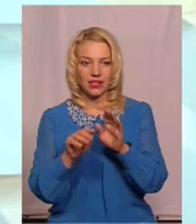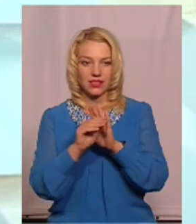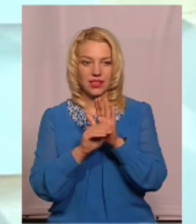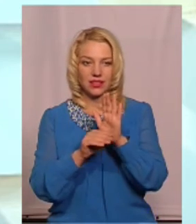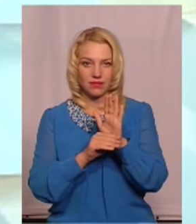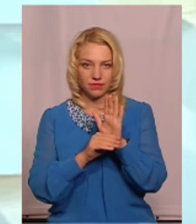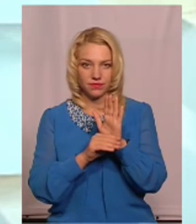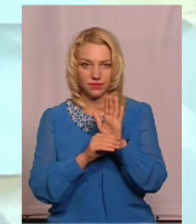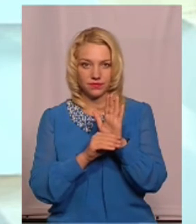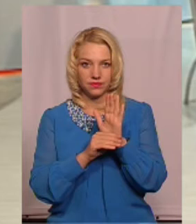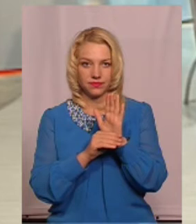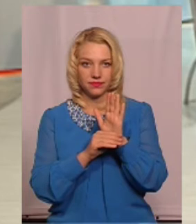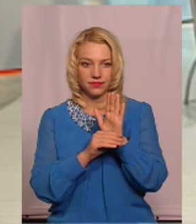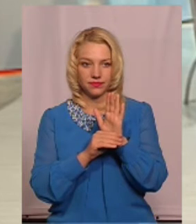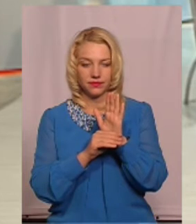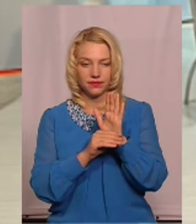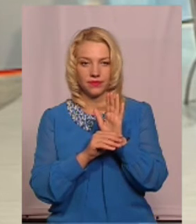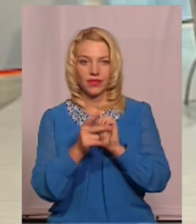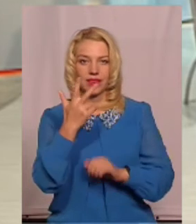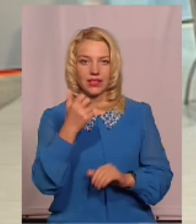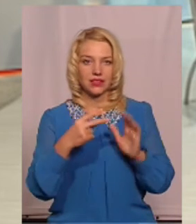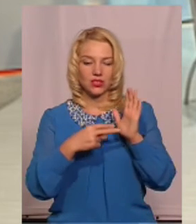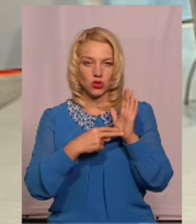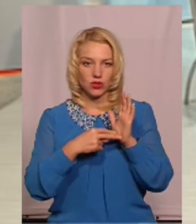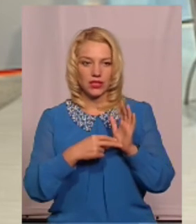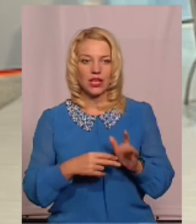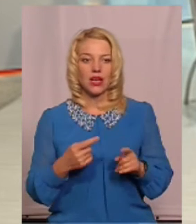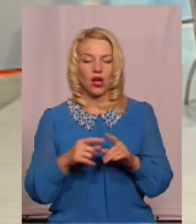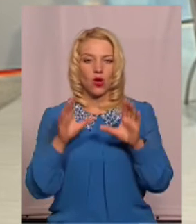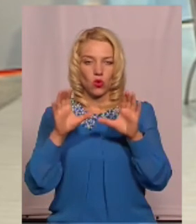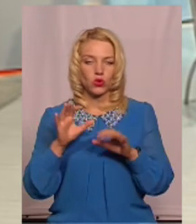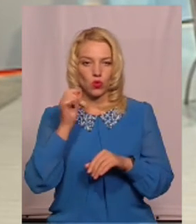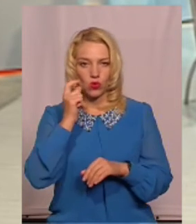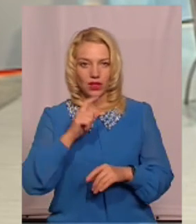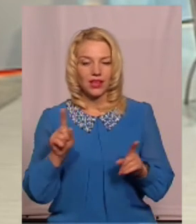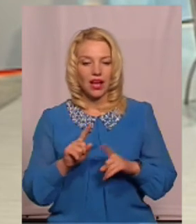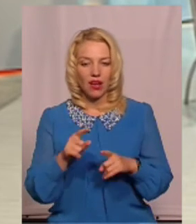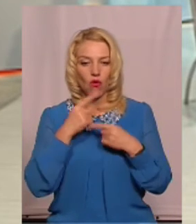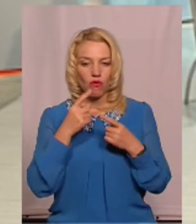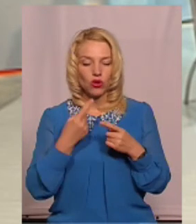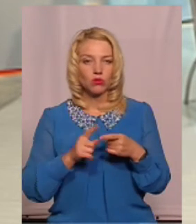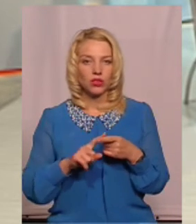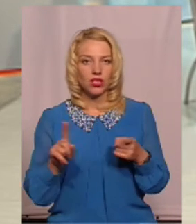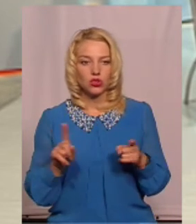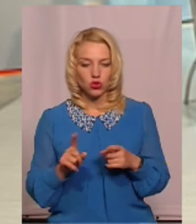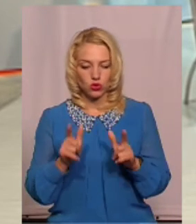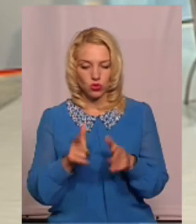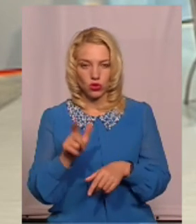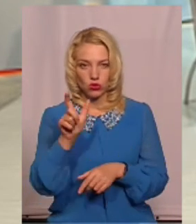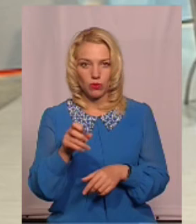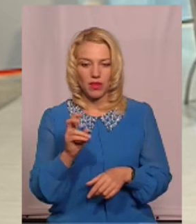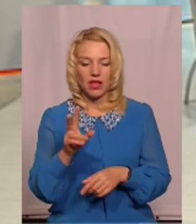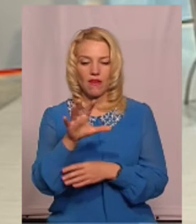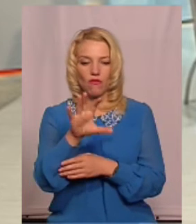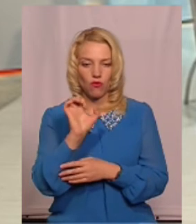307 ЦК України, яка говорить нам про те, що згода особи на